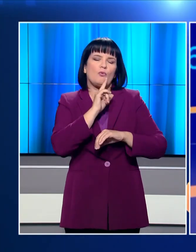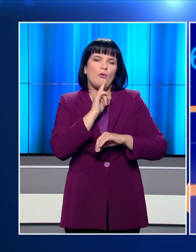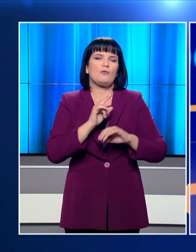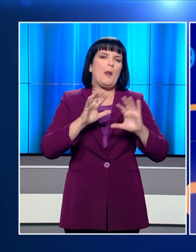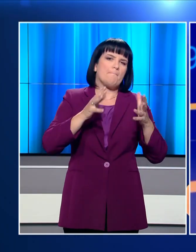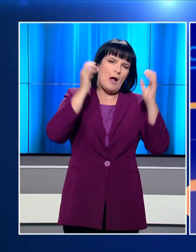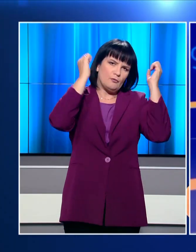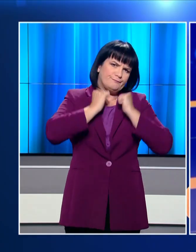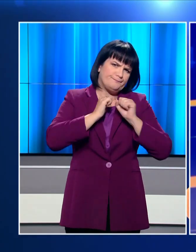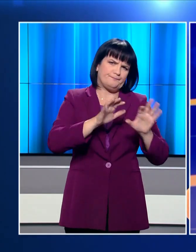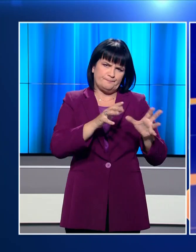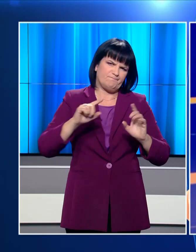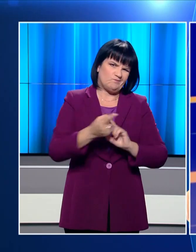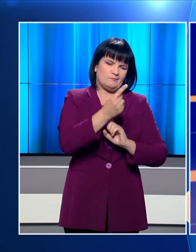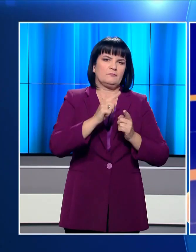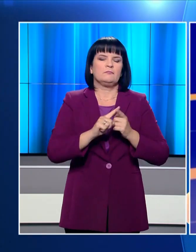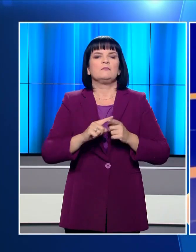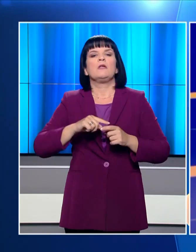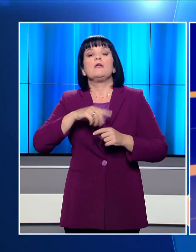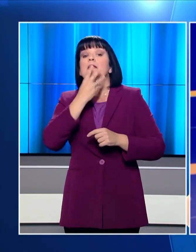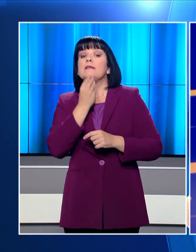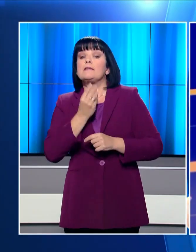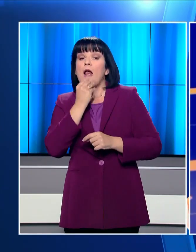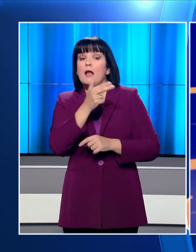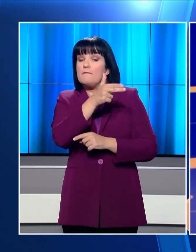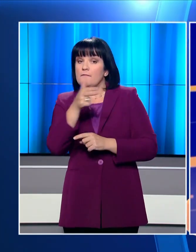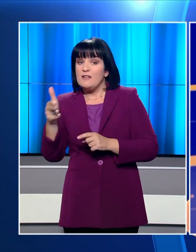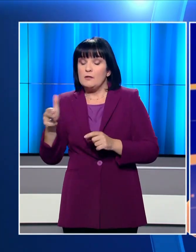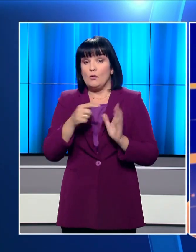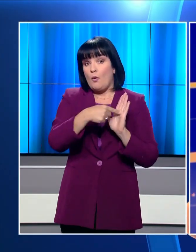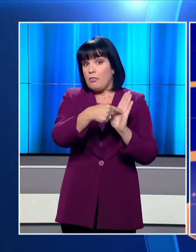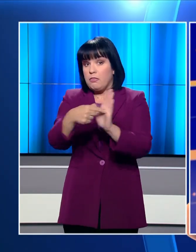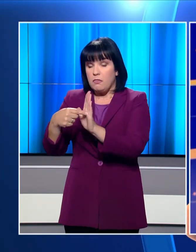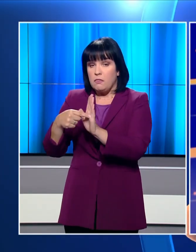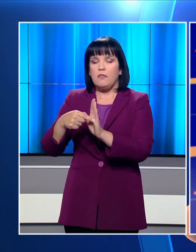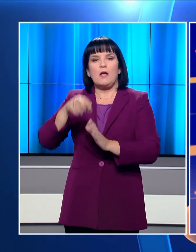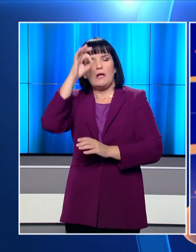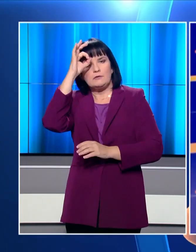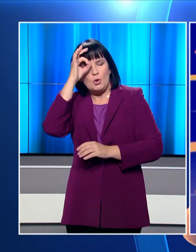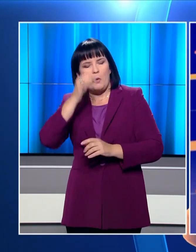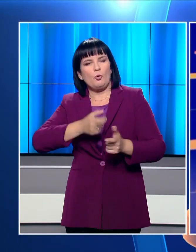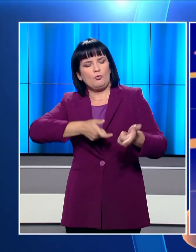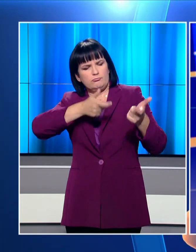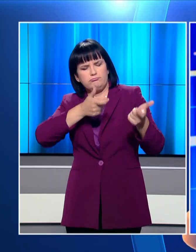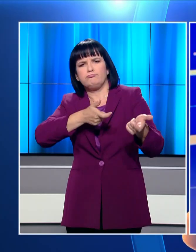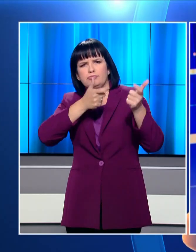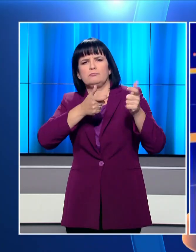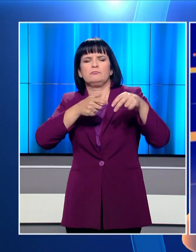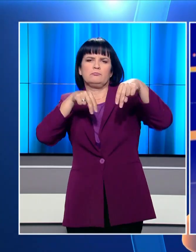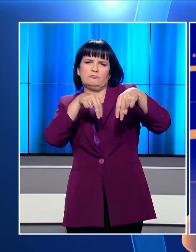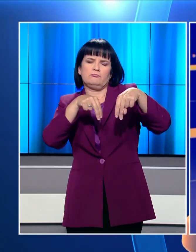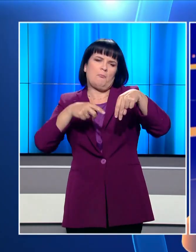επίθεσης εναντίον του. Την ίδια ώρα στο Ισραήλ βίντεο έχει καταγράψει ένοπλοι αστυνομικών να πυροβολεί εν ψυχρό